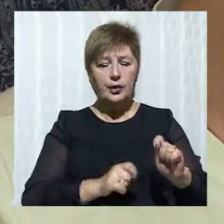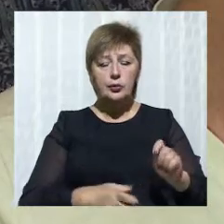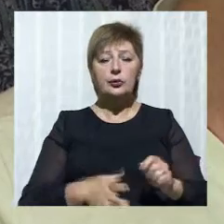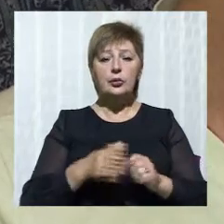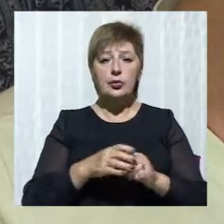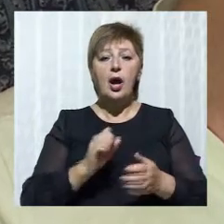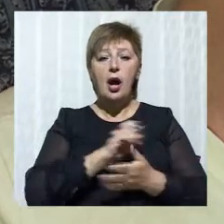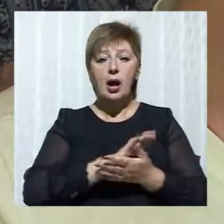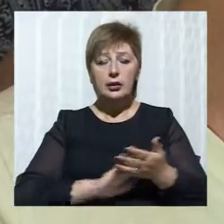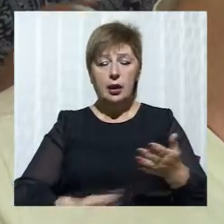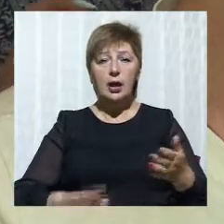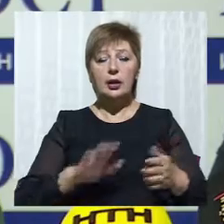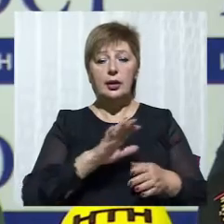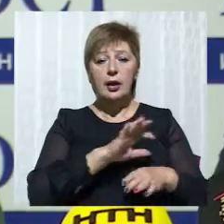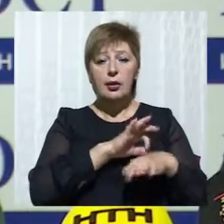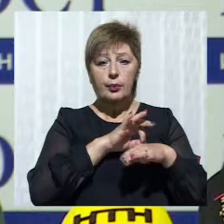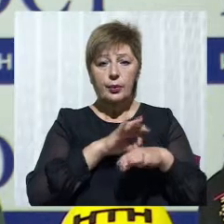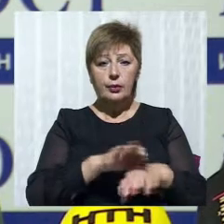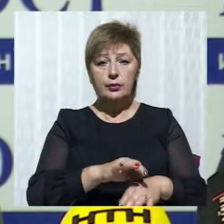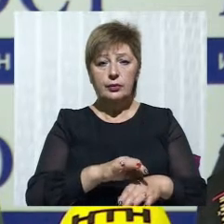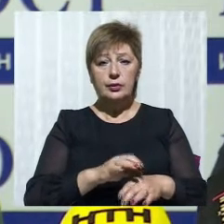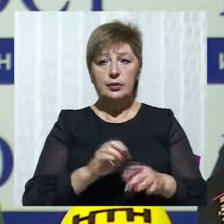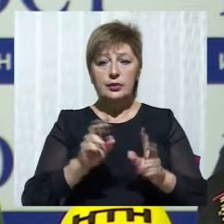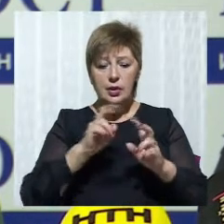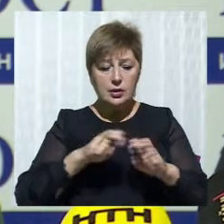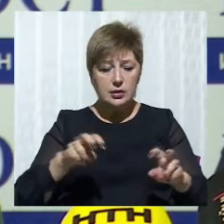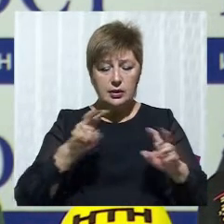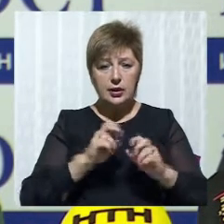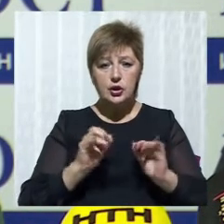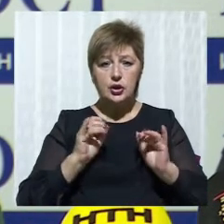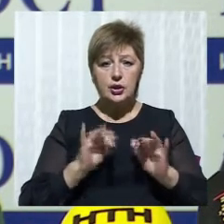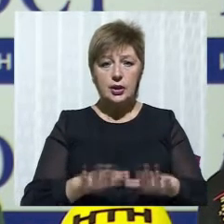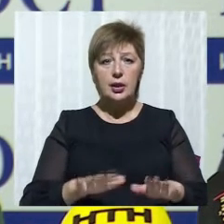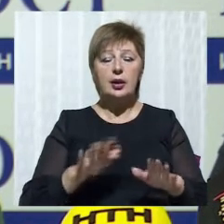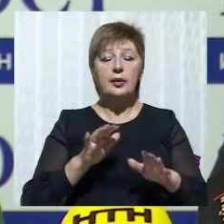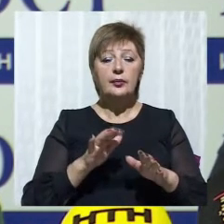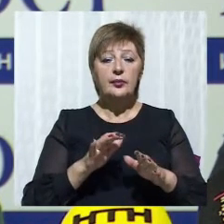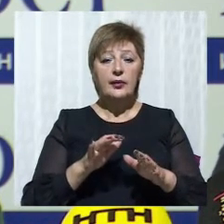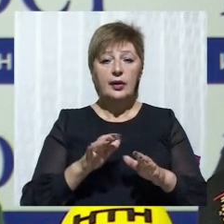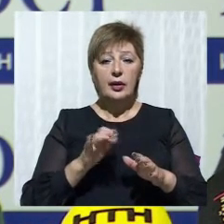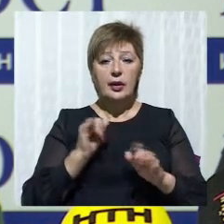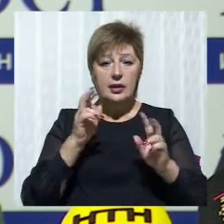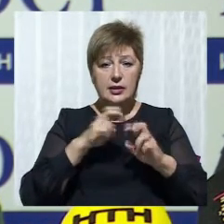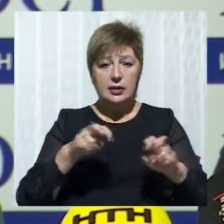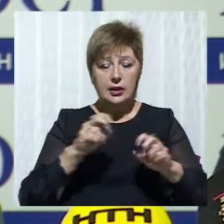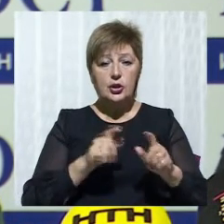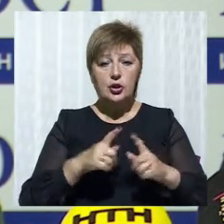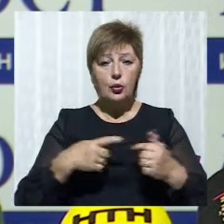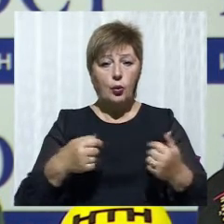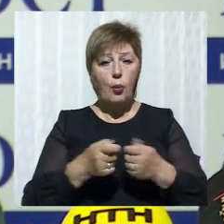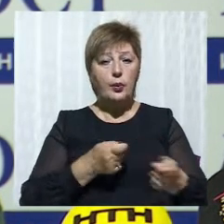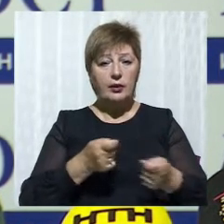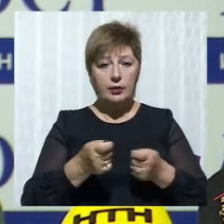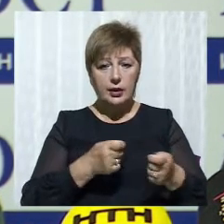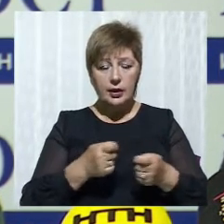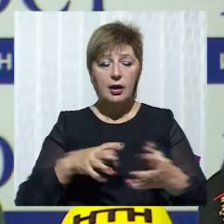конструкції. Далі проводять слідці дії, які будуть проводити і Держпраці, і слідчі управління національної поліції.